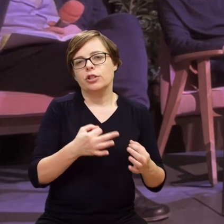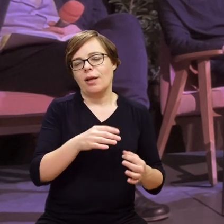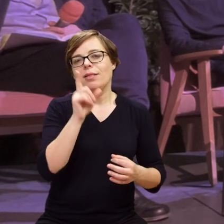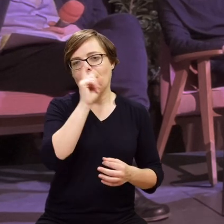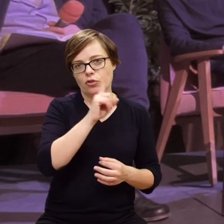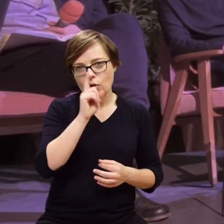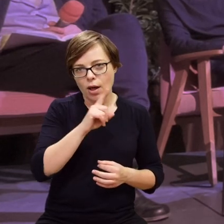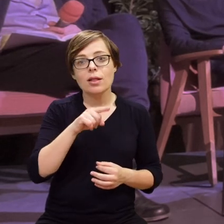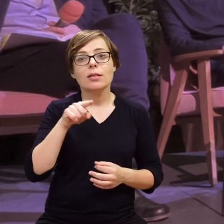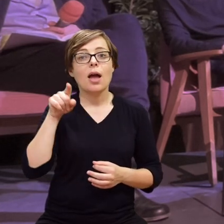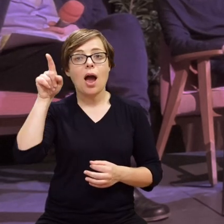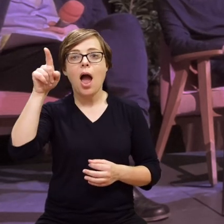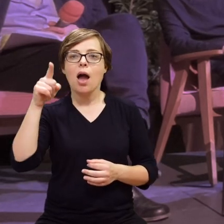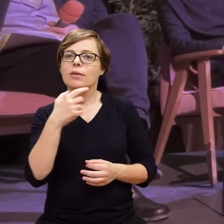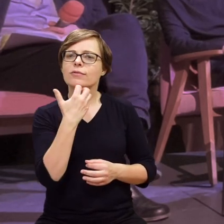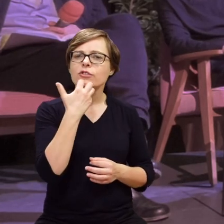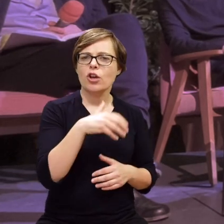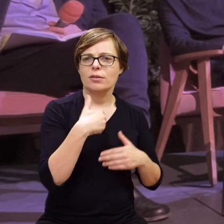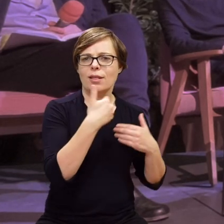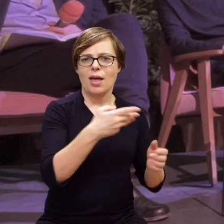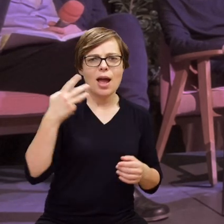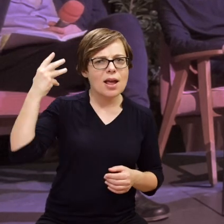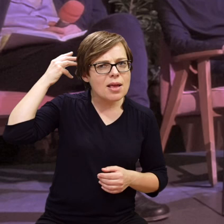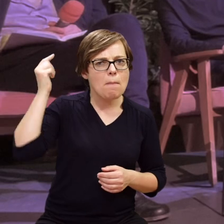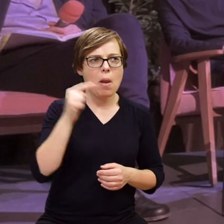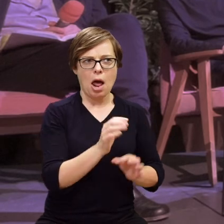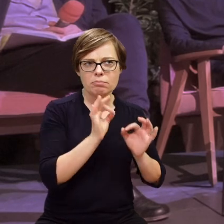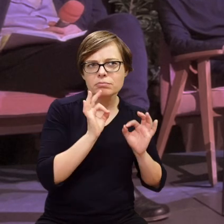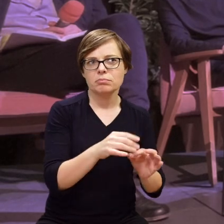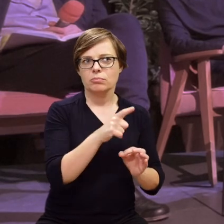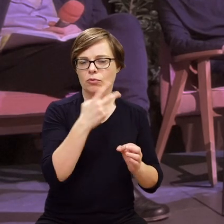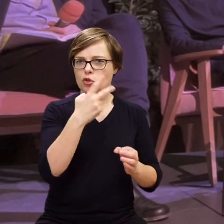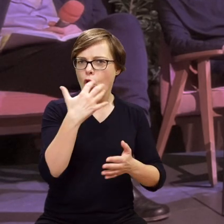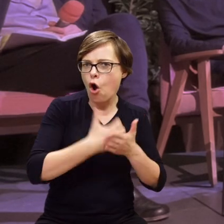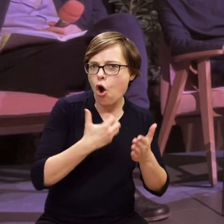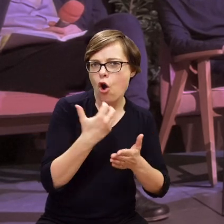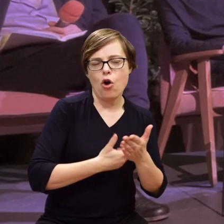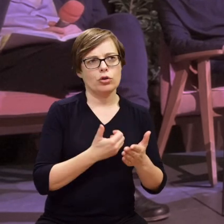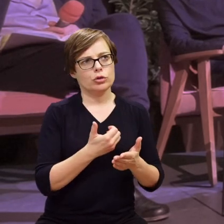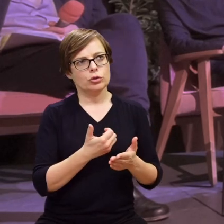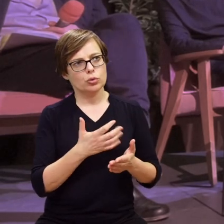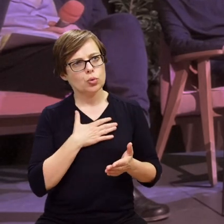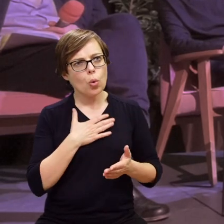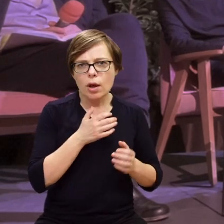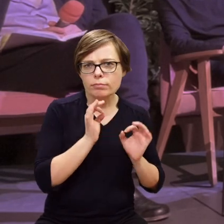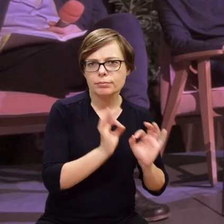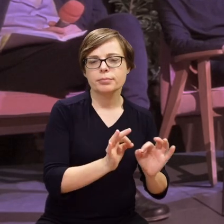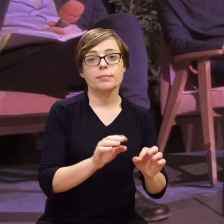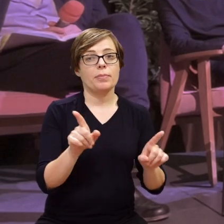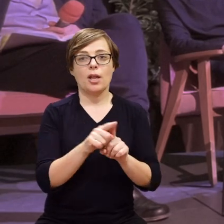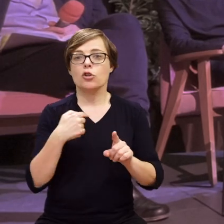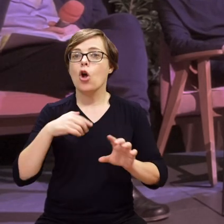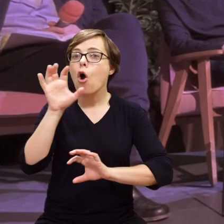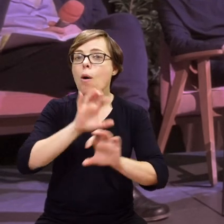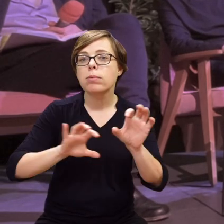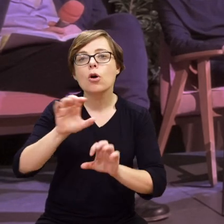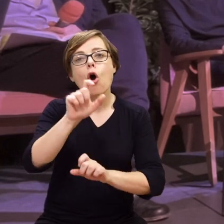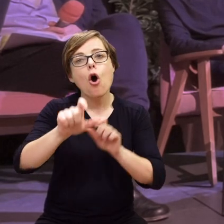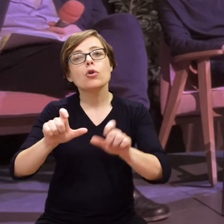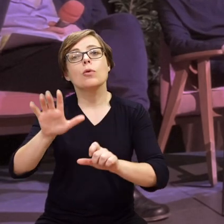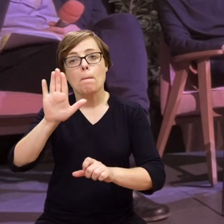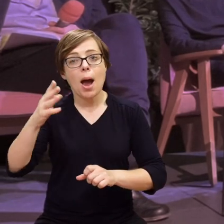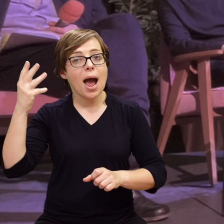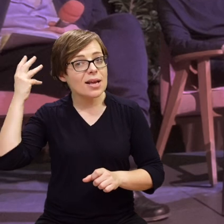które miały bardzo wcześnie implant i świetnie z nim funkcjonują i mówią o tym, ile im to dało. Obserwowałam osoby, które mają implant i z niego nie